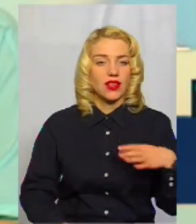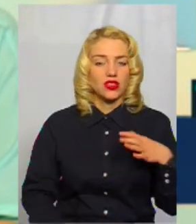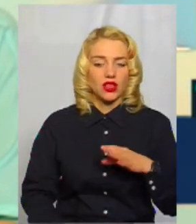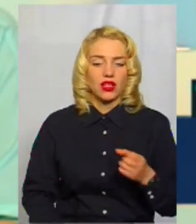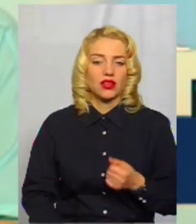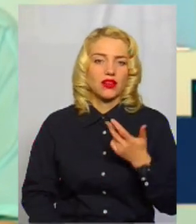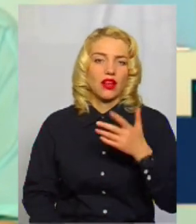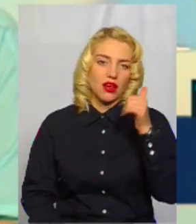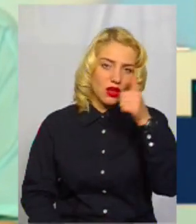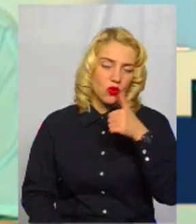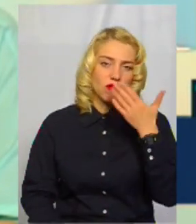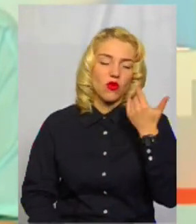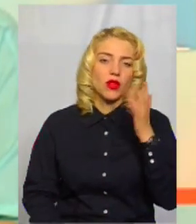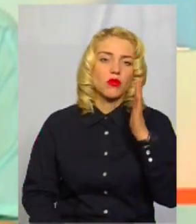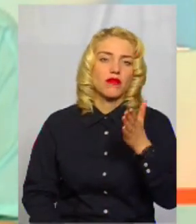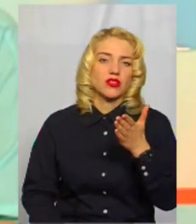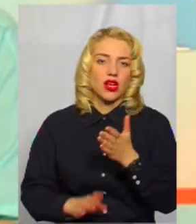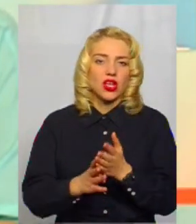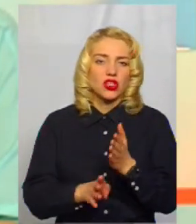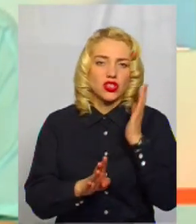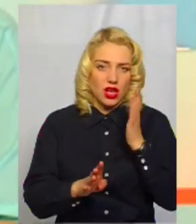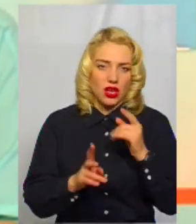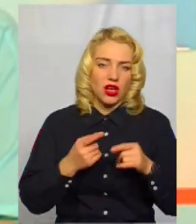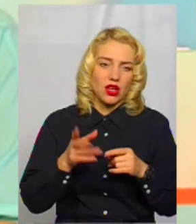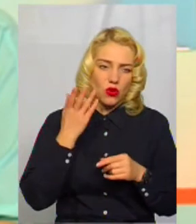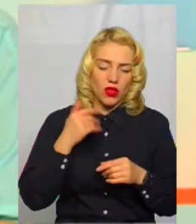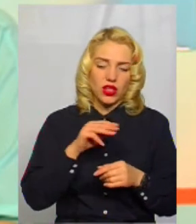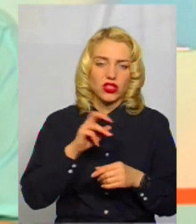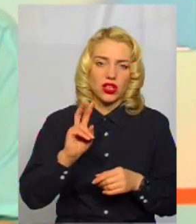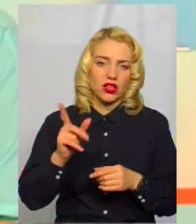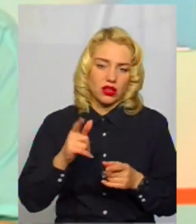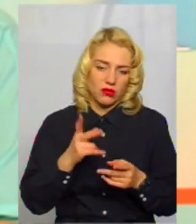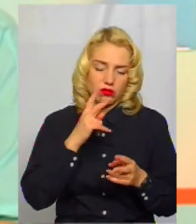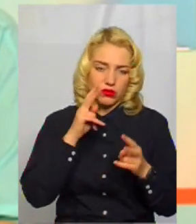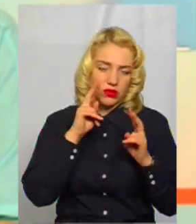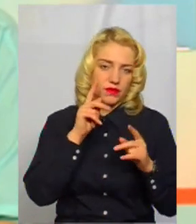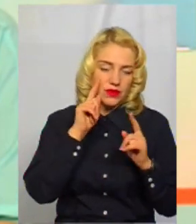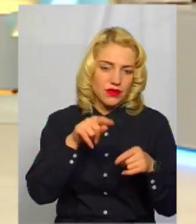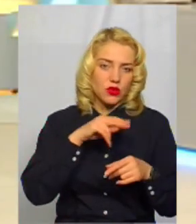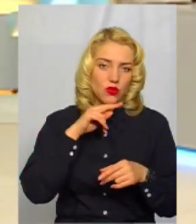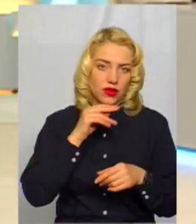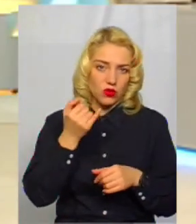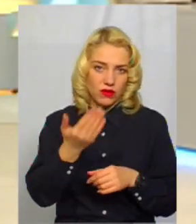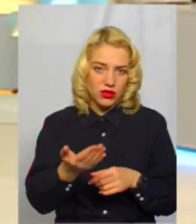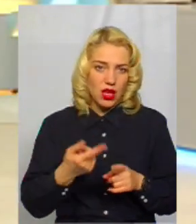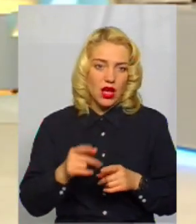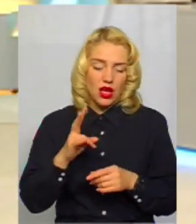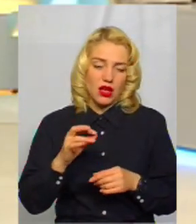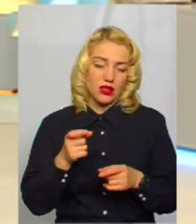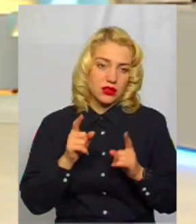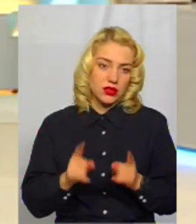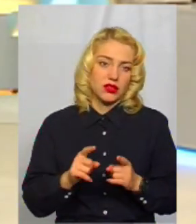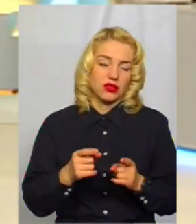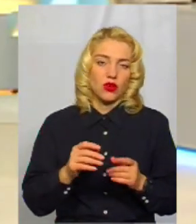декілька років, коли нарешті дійде ваша черга управління житлово-ковнальне господарство до вашого двору, тому що місто в нас немаленьке,